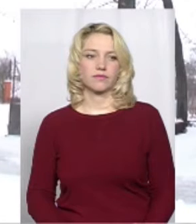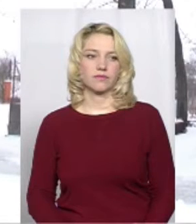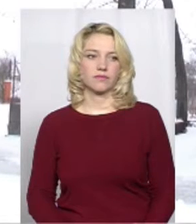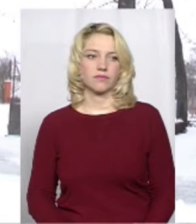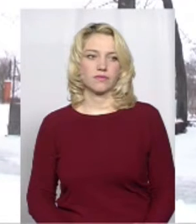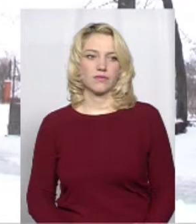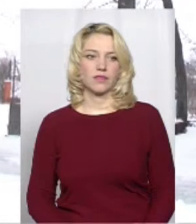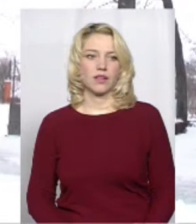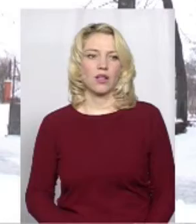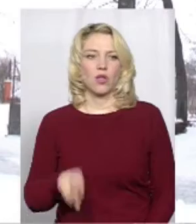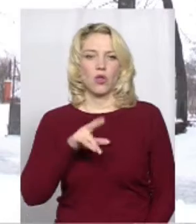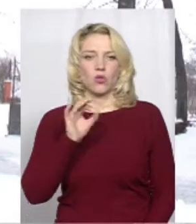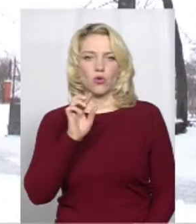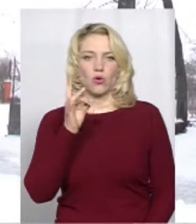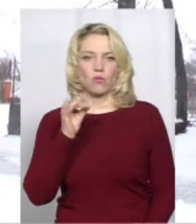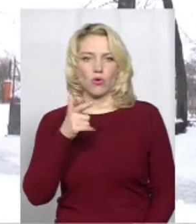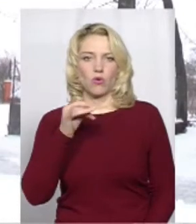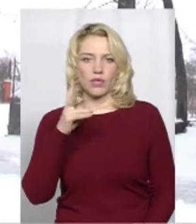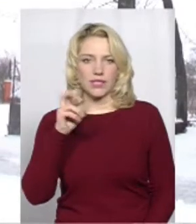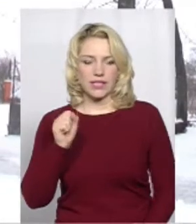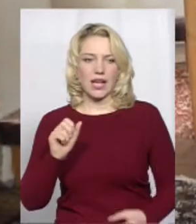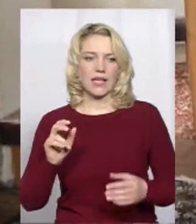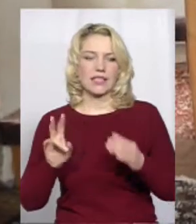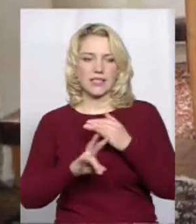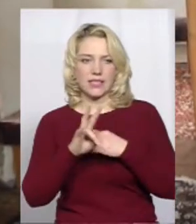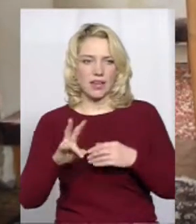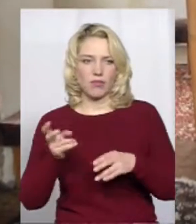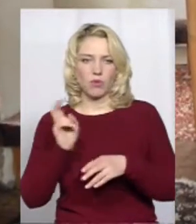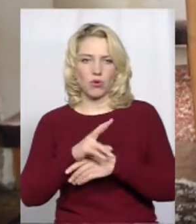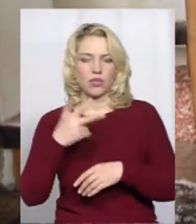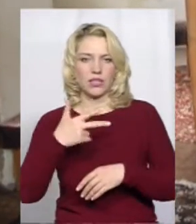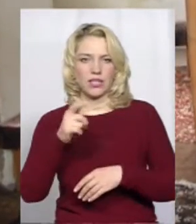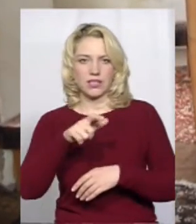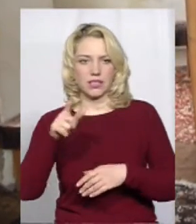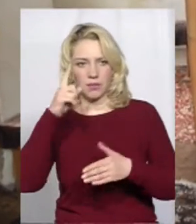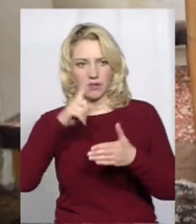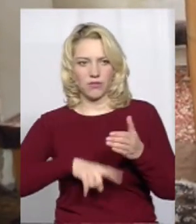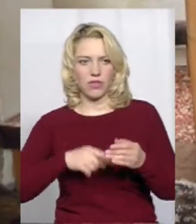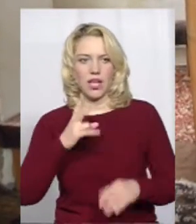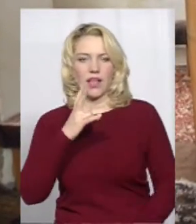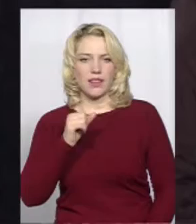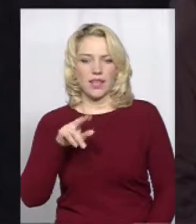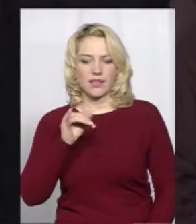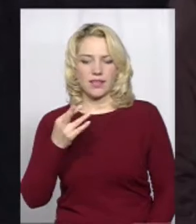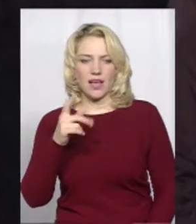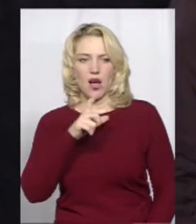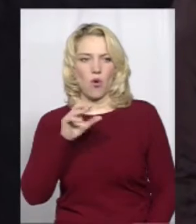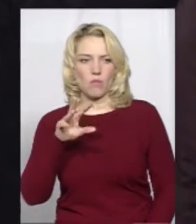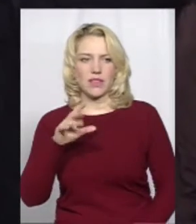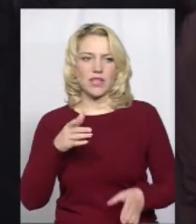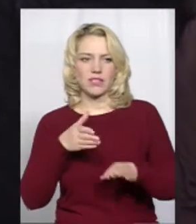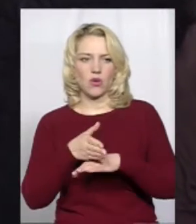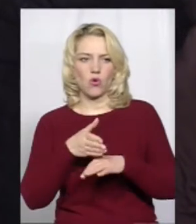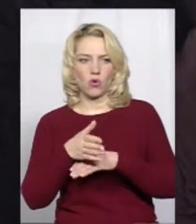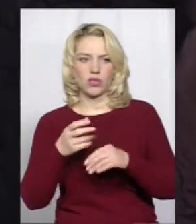До Доброгорської Свято-Миколаївської церкви на молитву приходить понад 30 парафіян. Серед них Надія Хоменець. До церкви у селі ходить